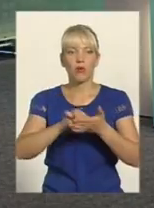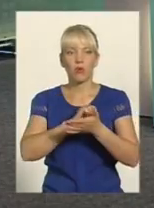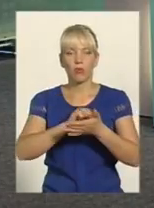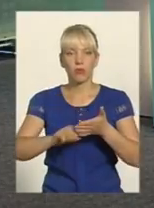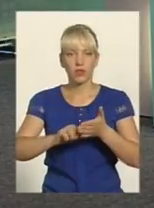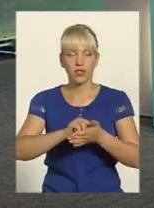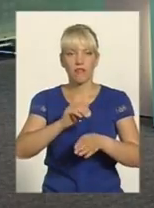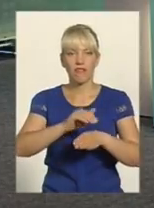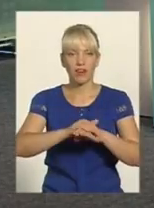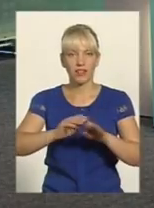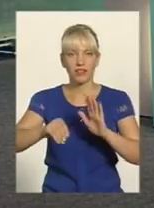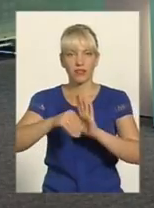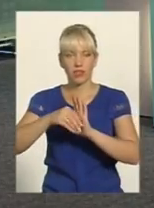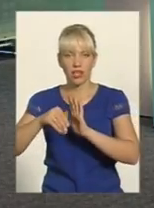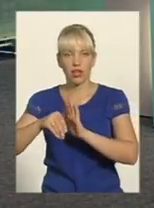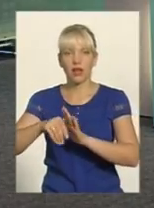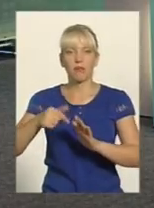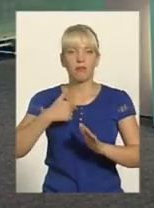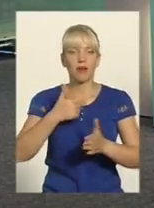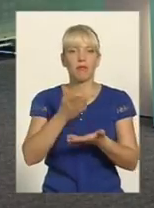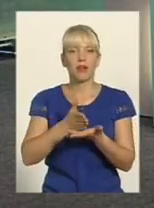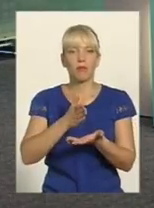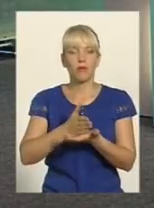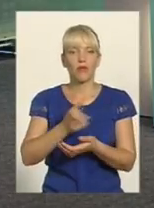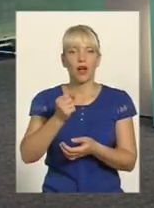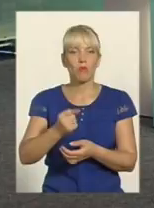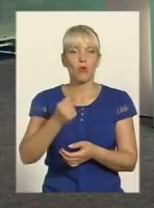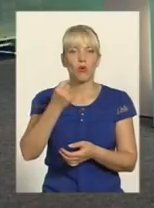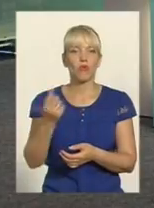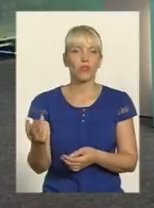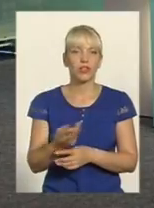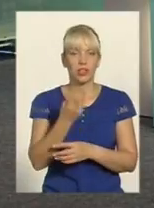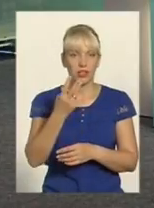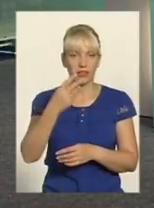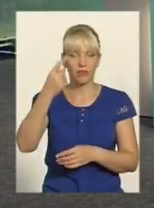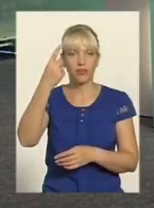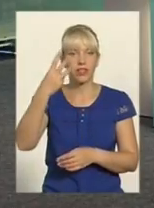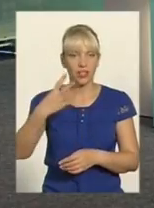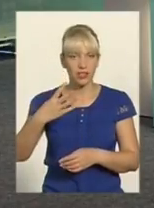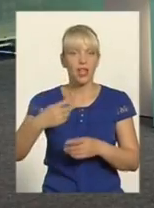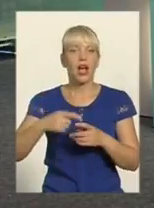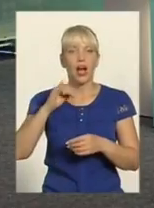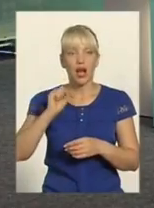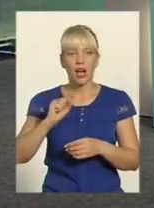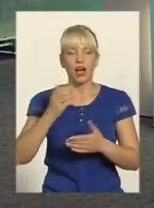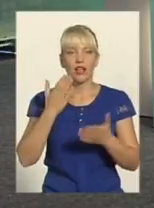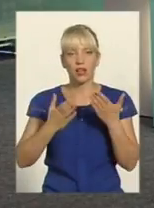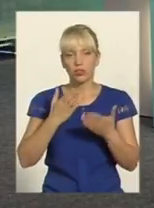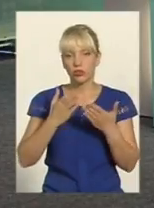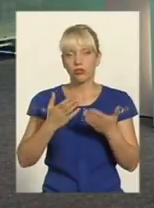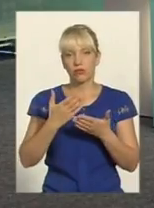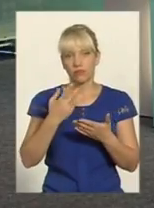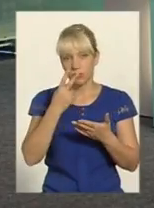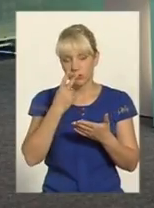першій тріці Але якщо брати реальний стан справ, який сьогодні відбувається, ми для себе чітко розуміємо, що ця робота проводиться